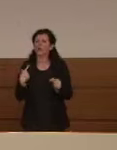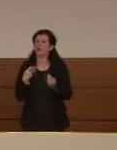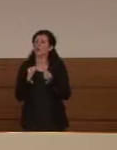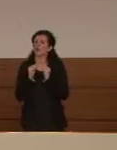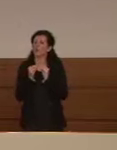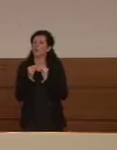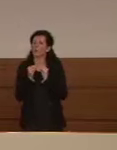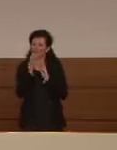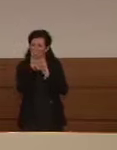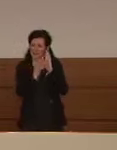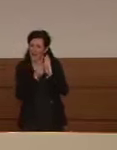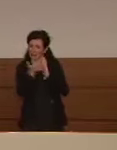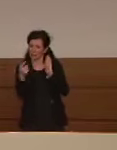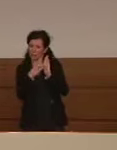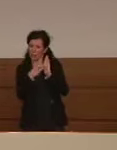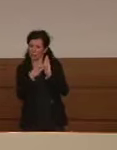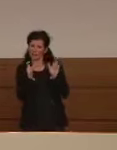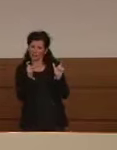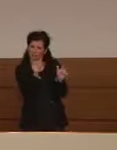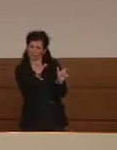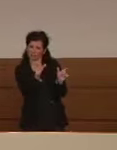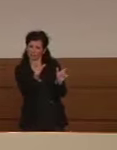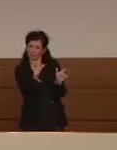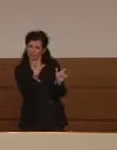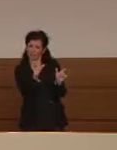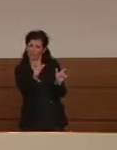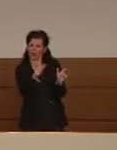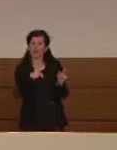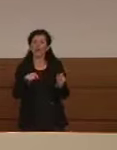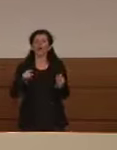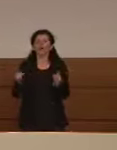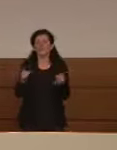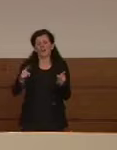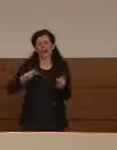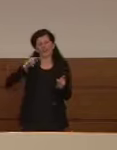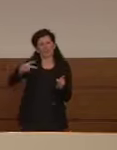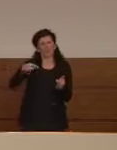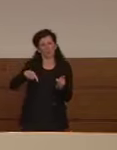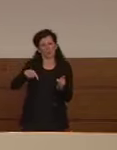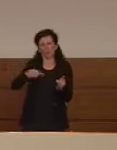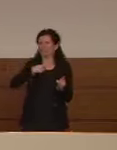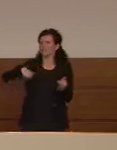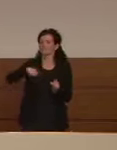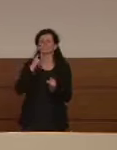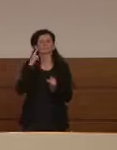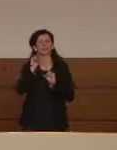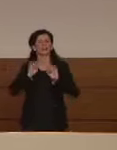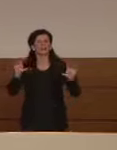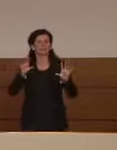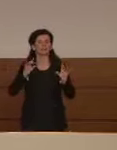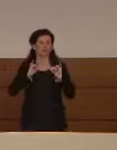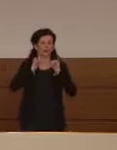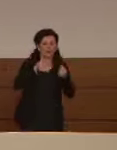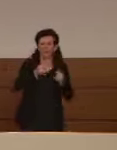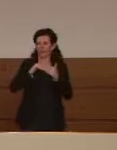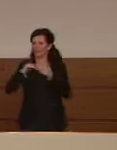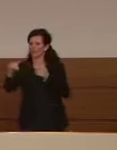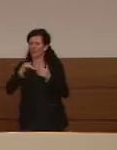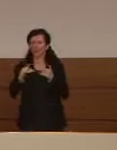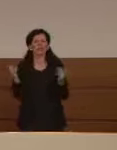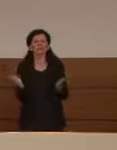soprattutto se i dati crescono in questo modo la fase 2 quando torneremo un po' a muoverci più liberamente cosa accadrà